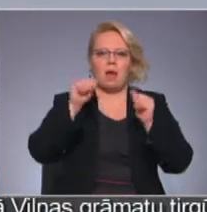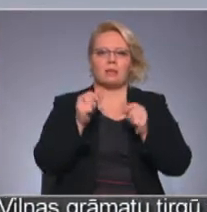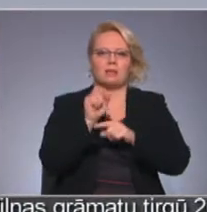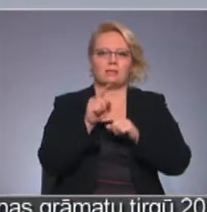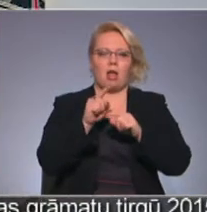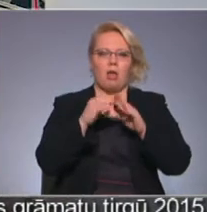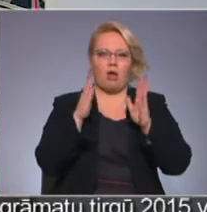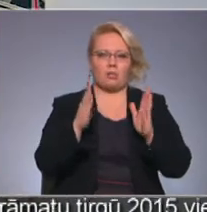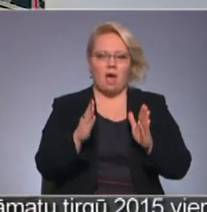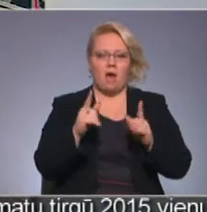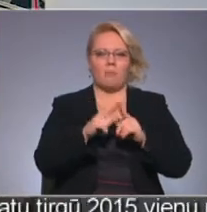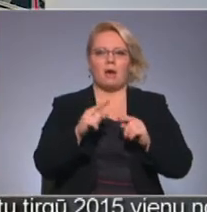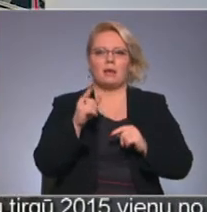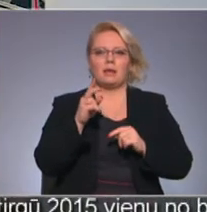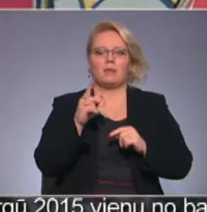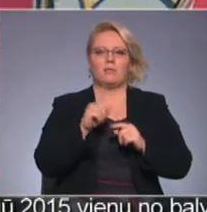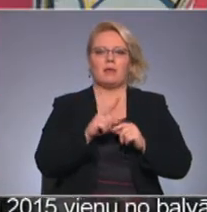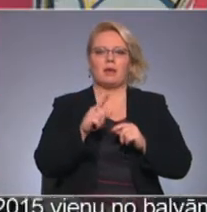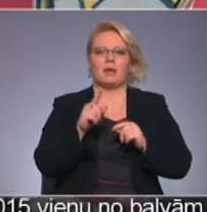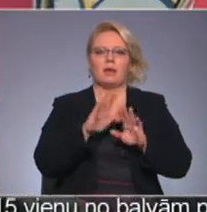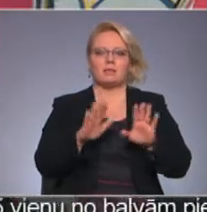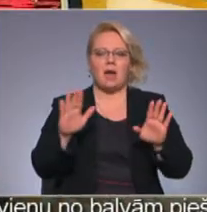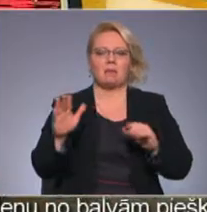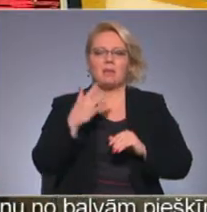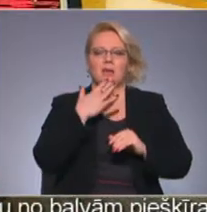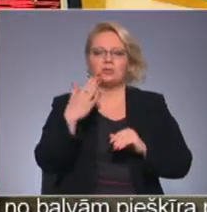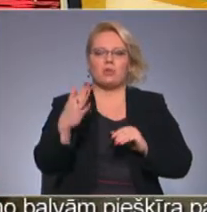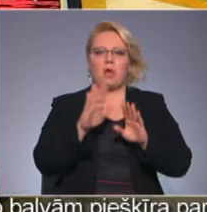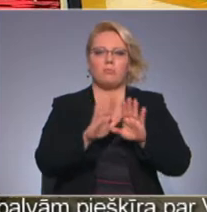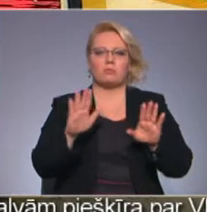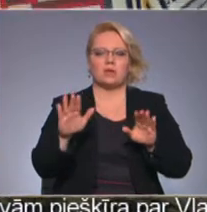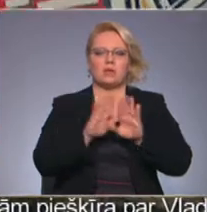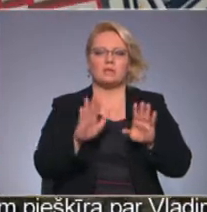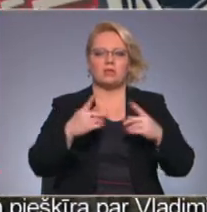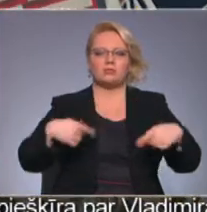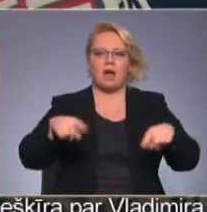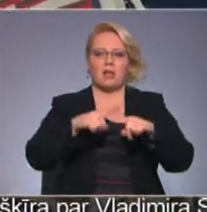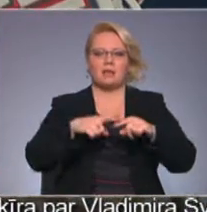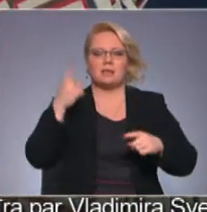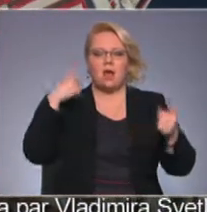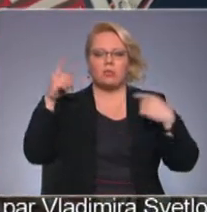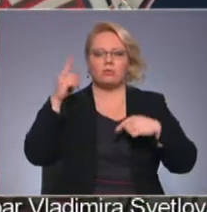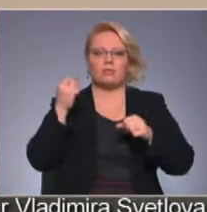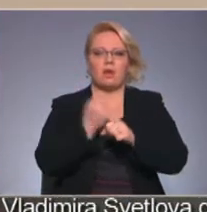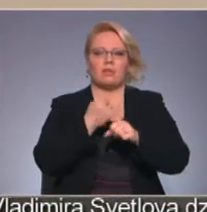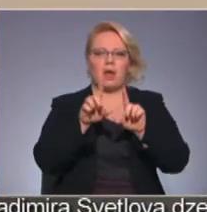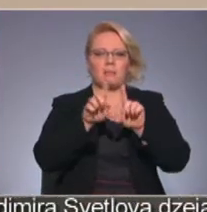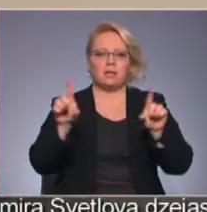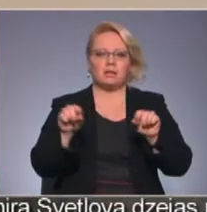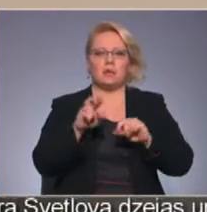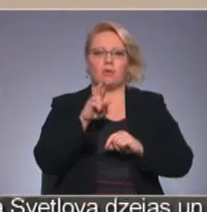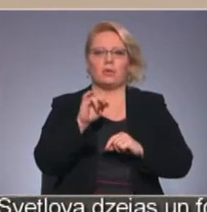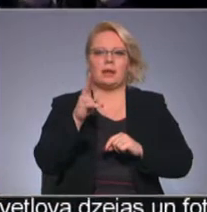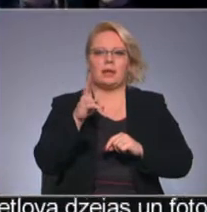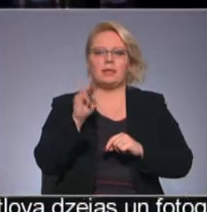Henrīs Prējs par personāla izstādi artefakta Latvijas Nacionālā mākslas muzeja izstājuši zāles arsenāls radošajā darbnīcā. Un Artūrs